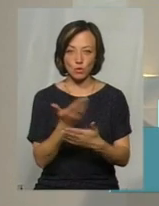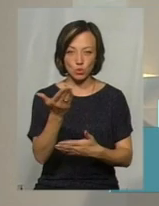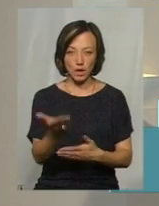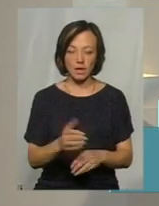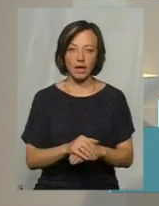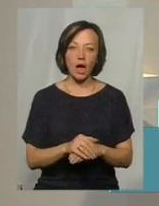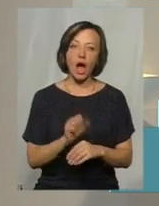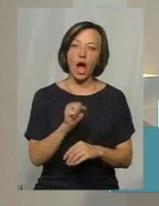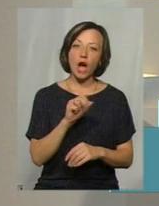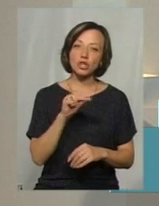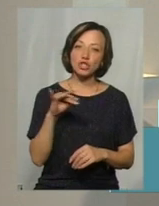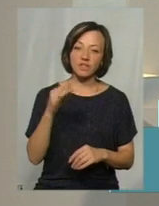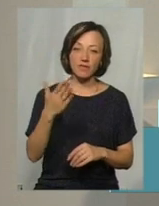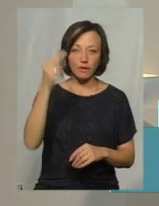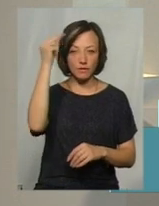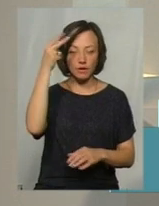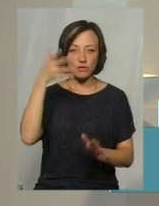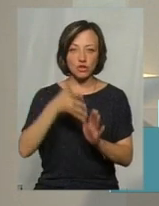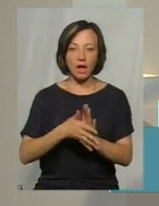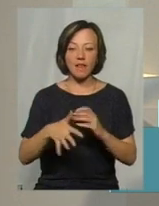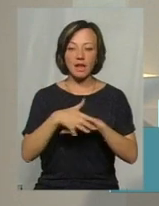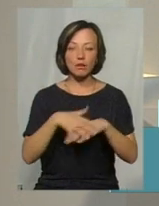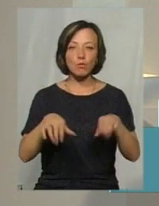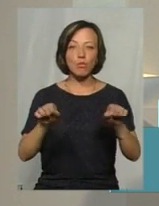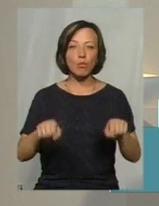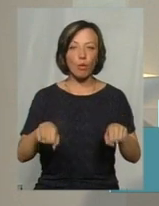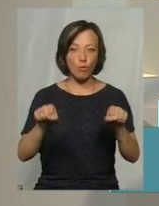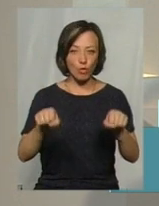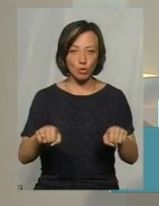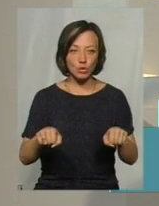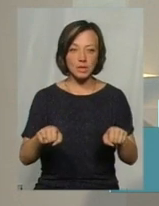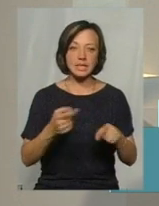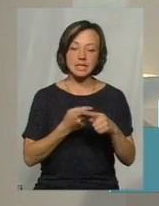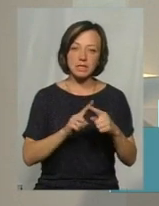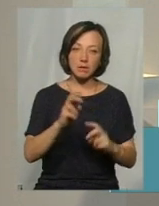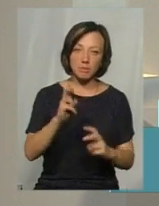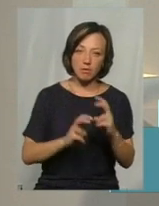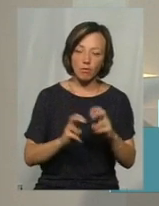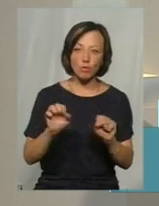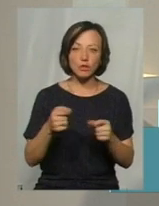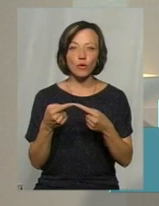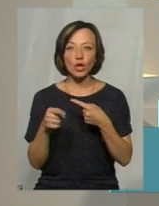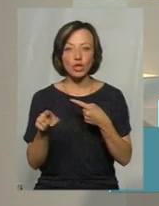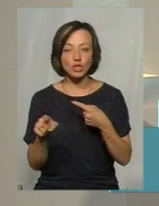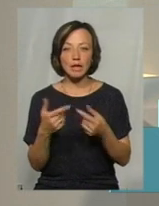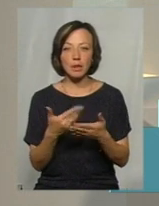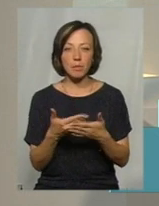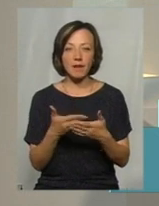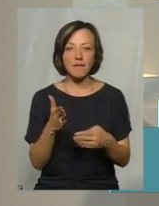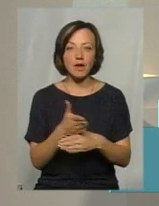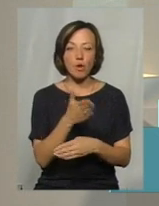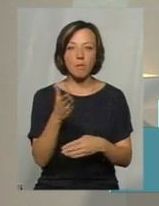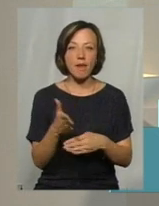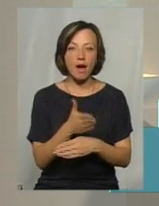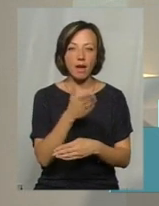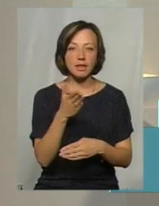Пані Наталія, а чи вивчали ринок спроможності чи цих підприємств, чи можливо інших, наприклад, виробляти